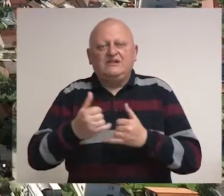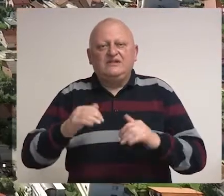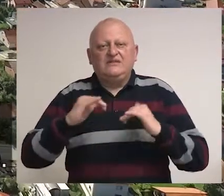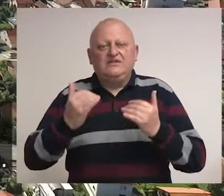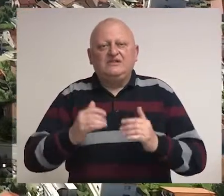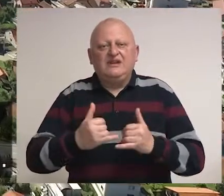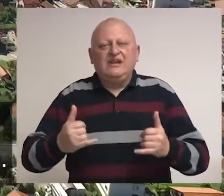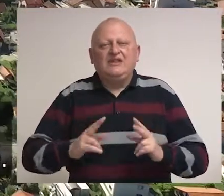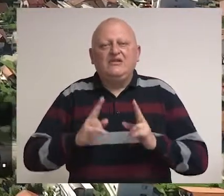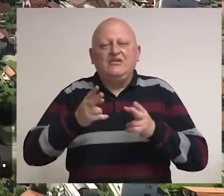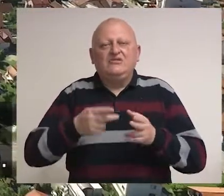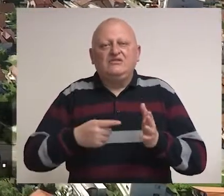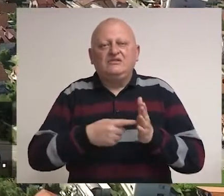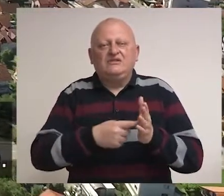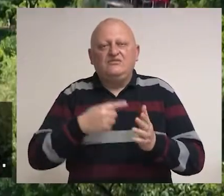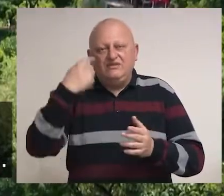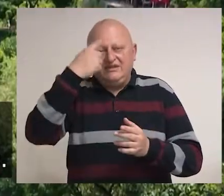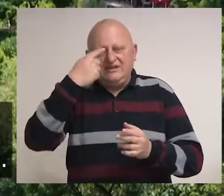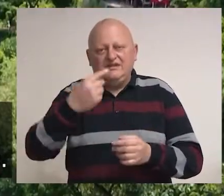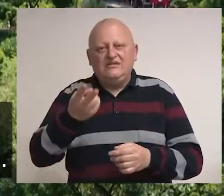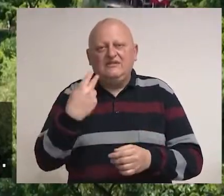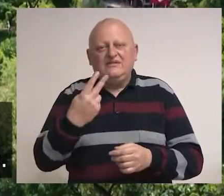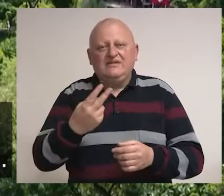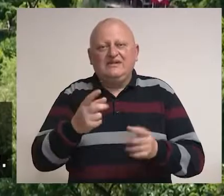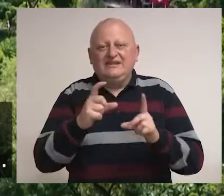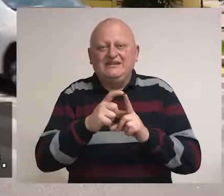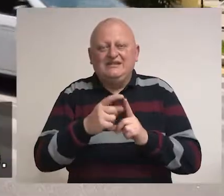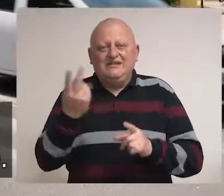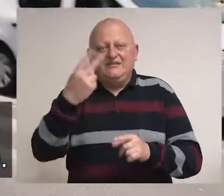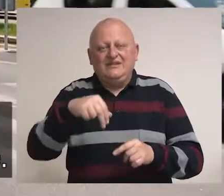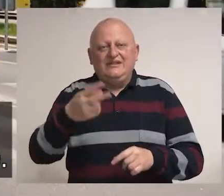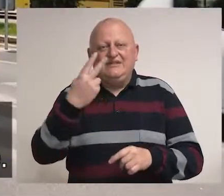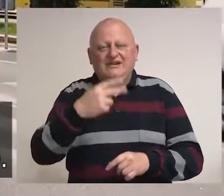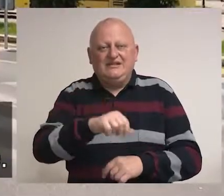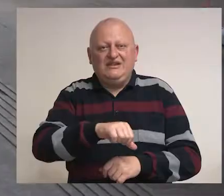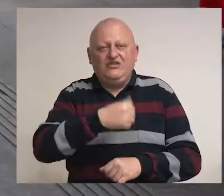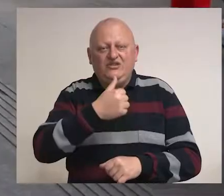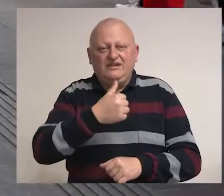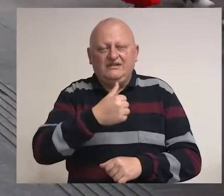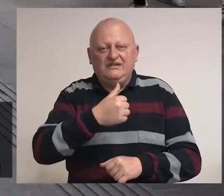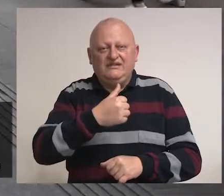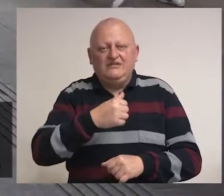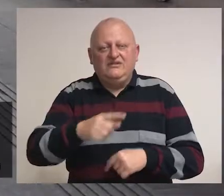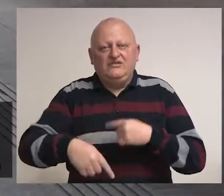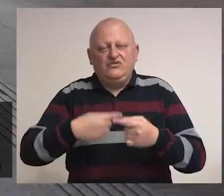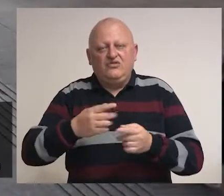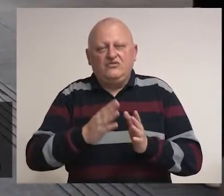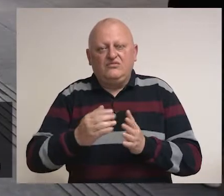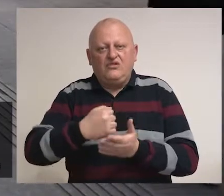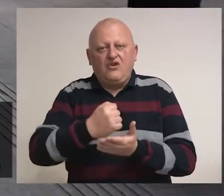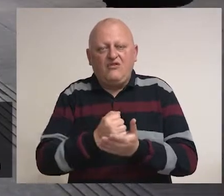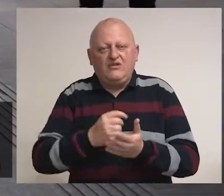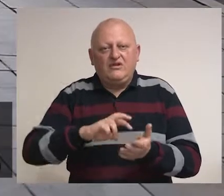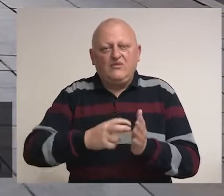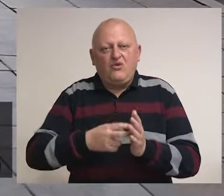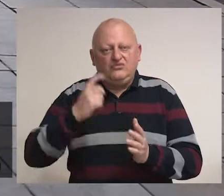vijeće grada Mostara zakazani su za nedjelju 20. decembar 2020. godine. Tokom procesa